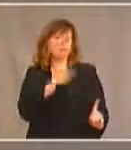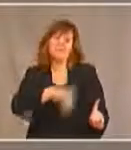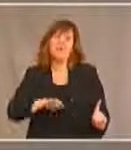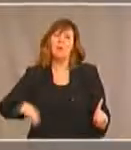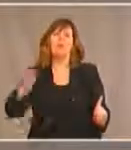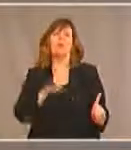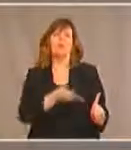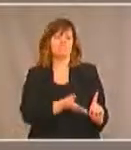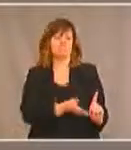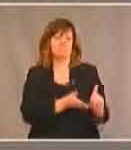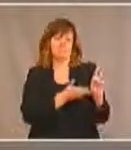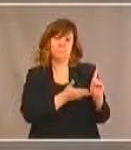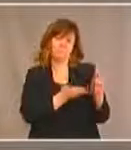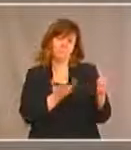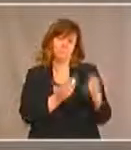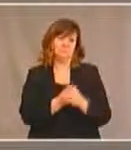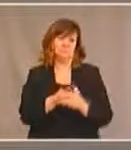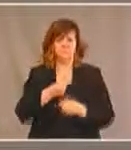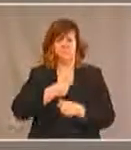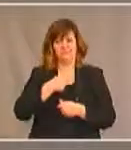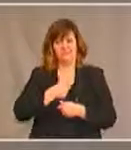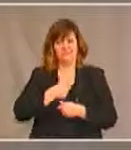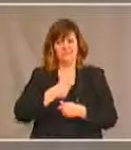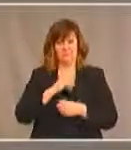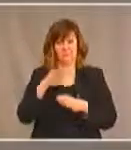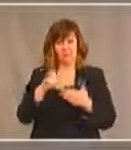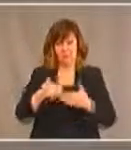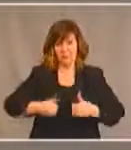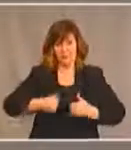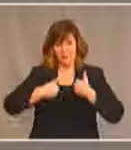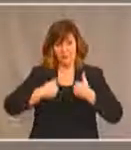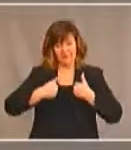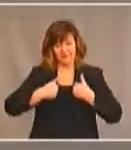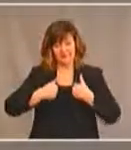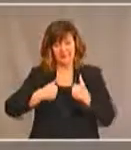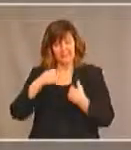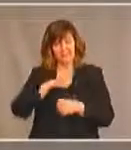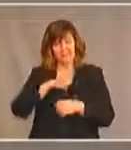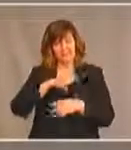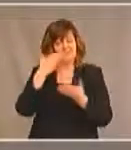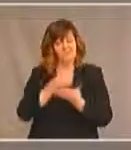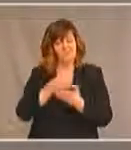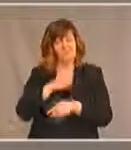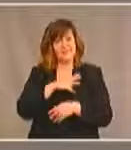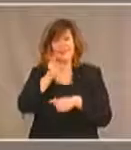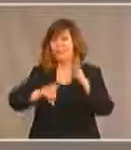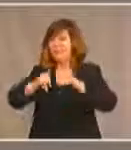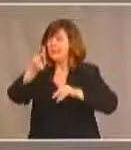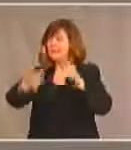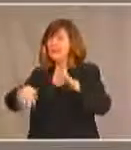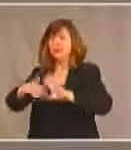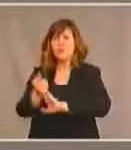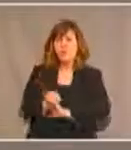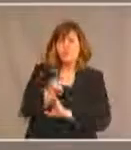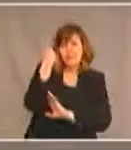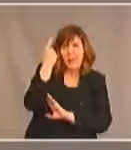et je pense que tant que je vivrai j'en serai convaincue plus les gens sont nombreux à comprendre les enjeux